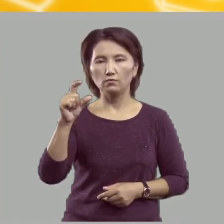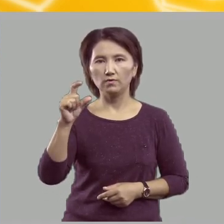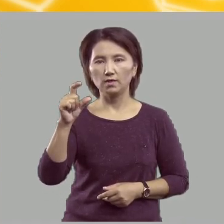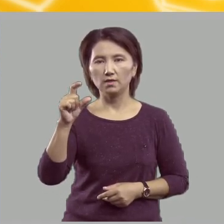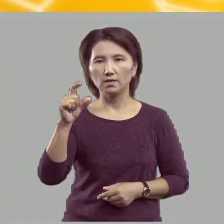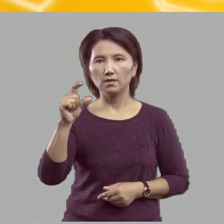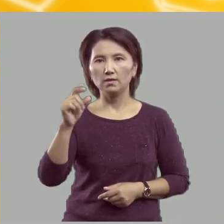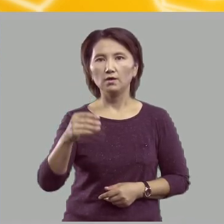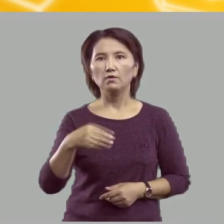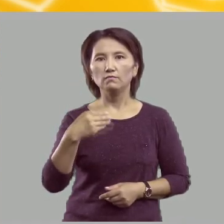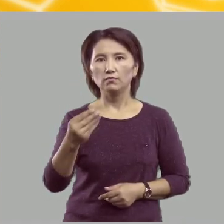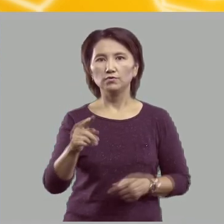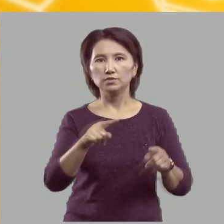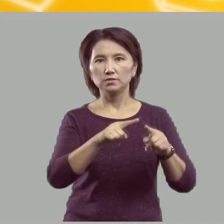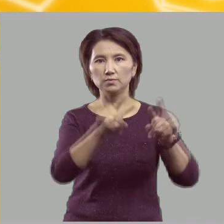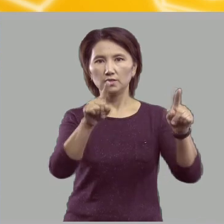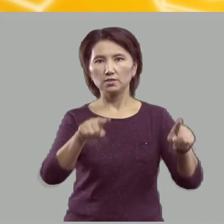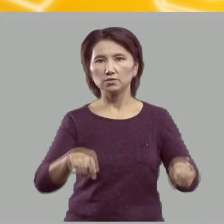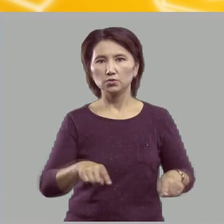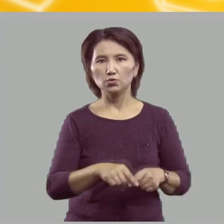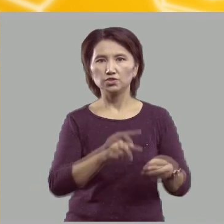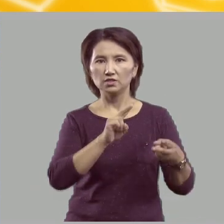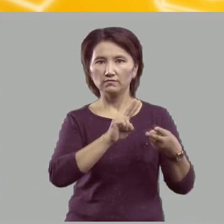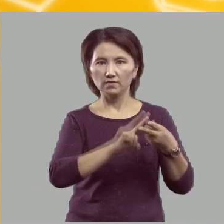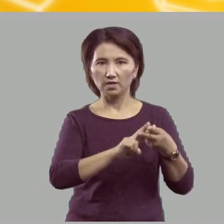листочек в клеточку.